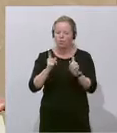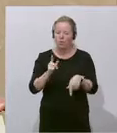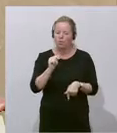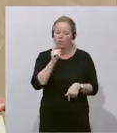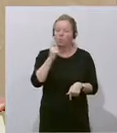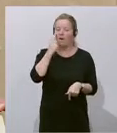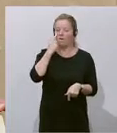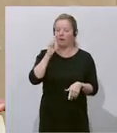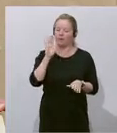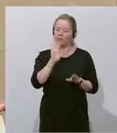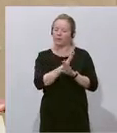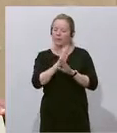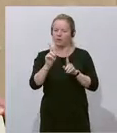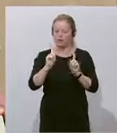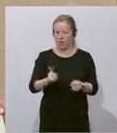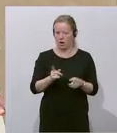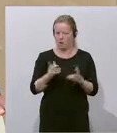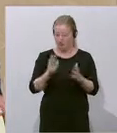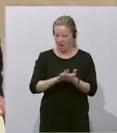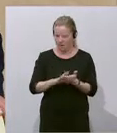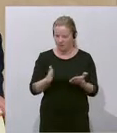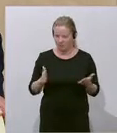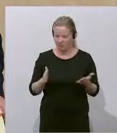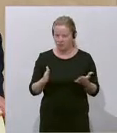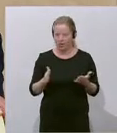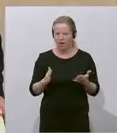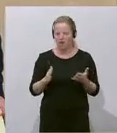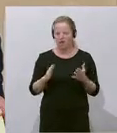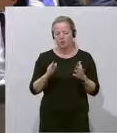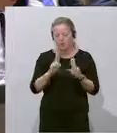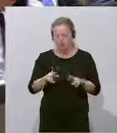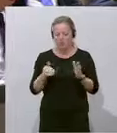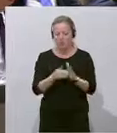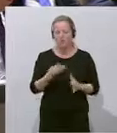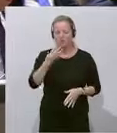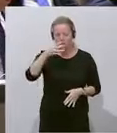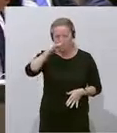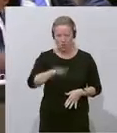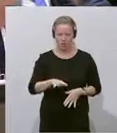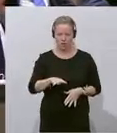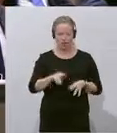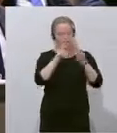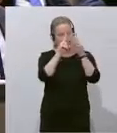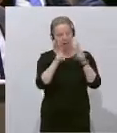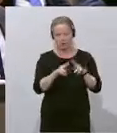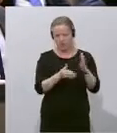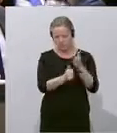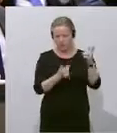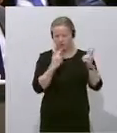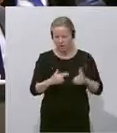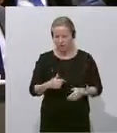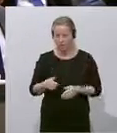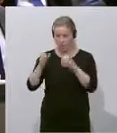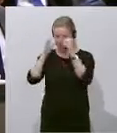Sie müssen nach internationalen Erfahrungen annehmen, vier Monate. So, die Experten der